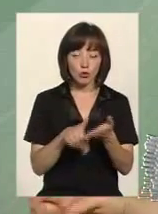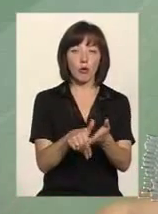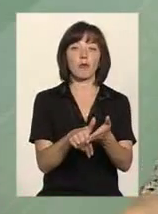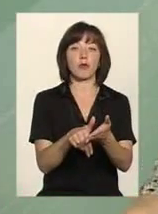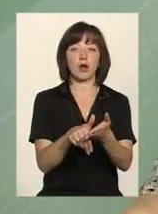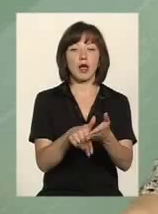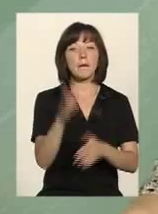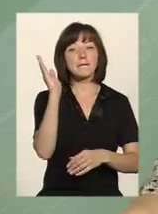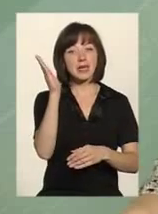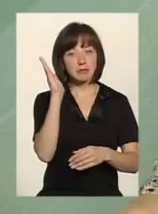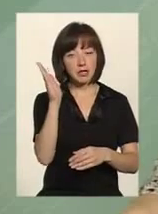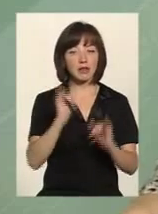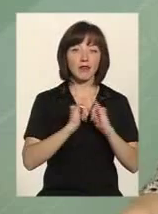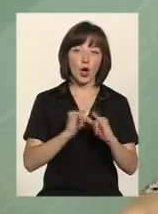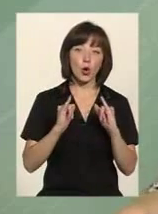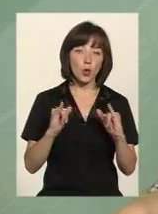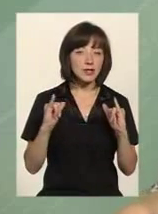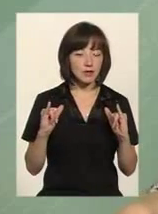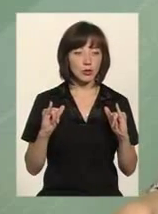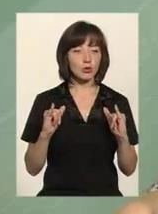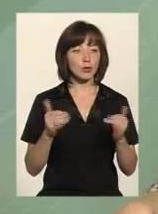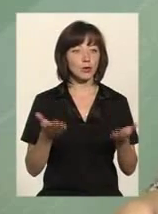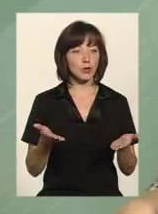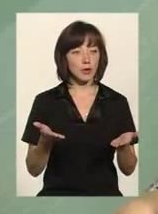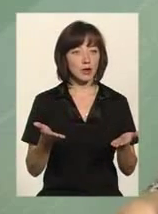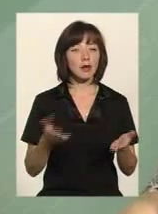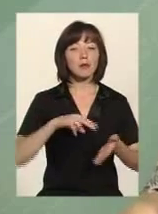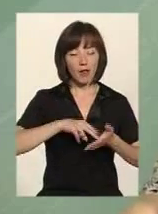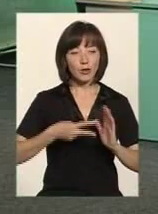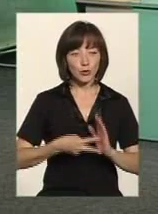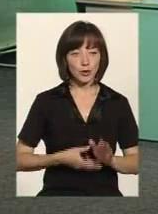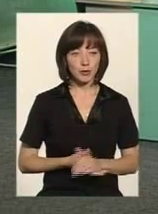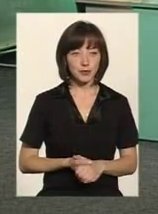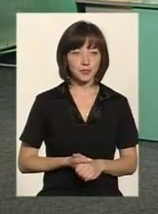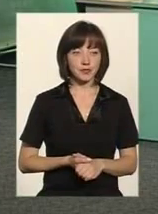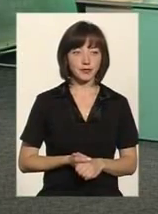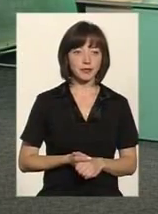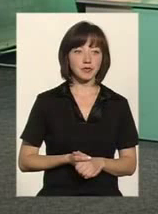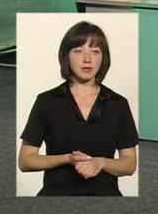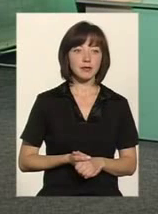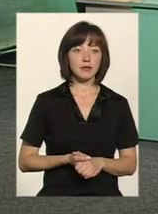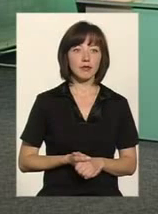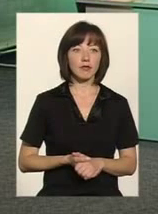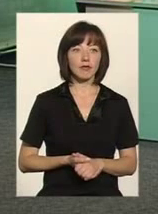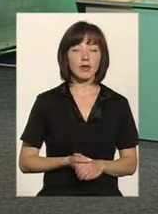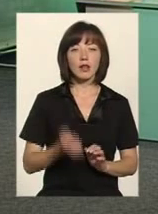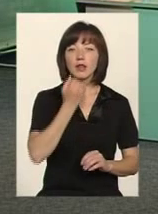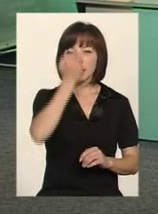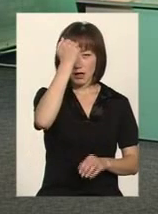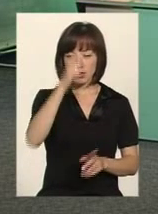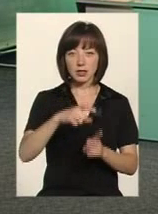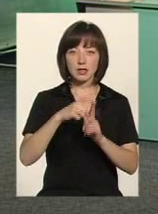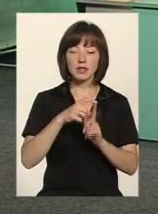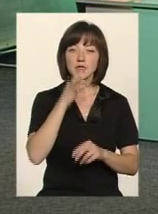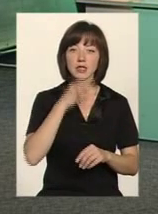Тобто, ну, перспективи розвитку, скажімо, ну, ми плануємо. Я, скажімо, дякую за відповідь. Скажіть, будь